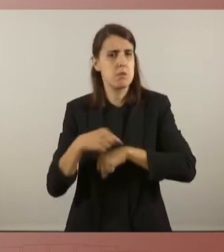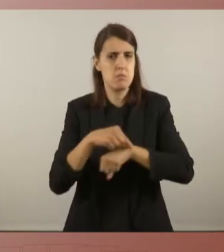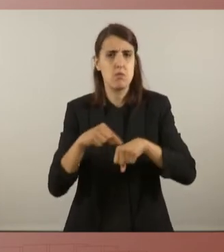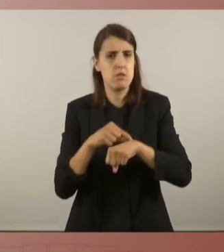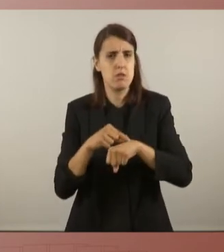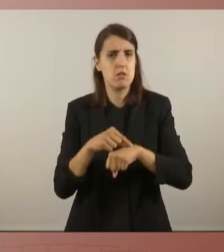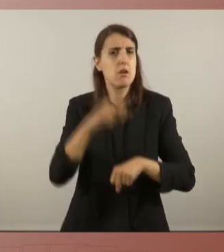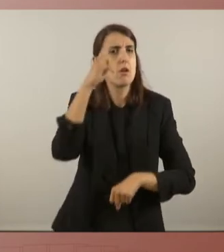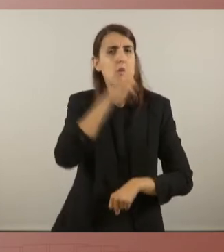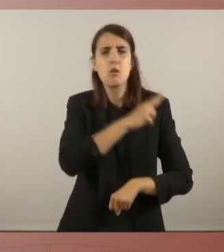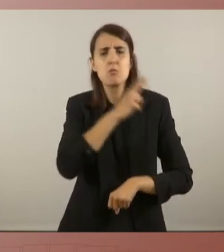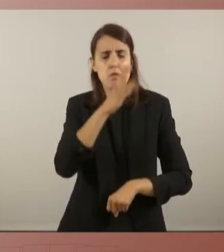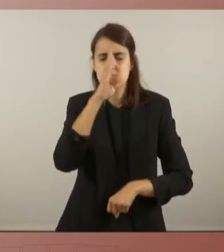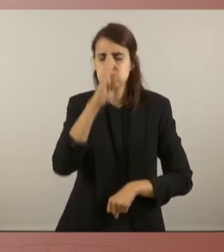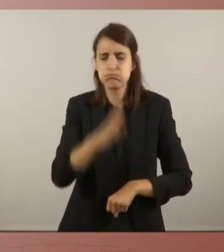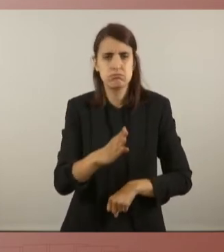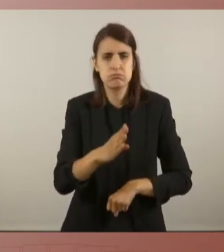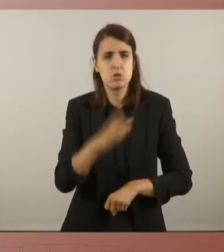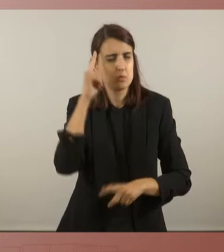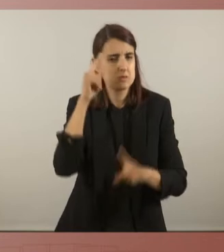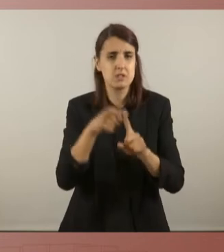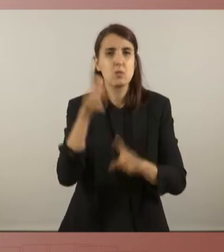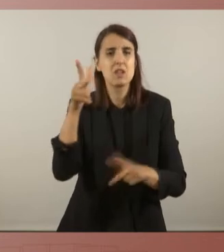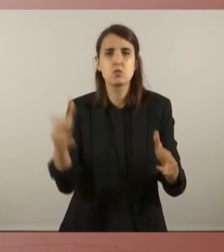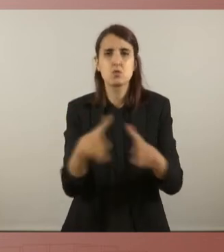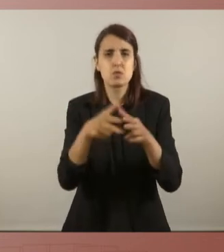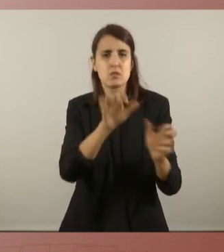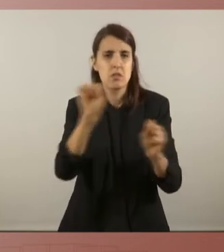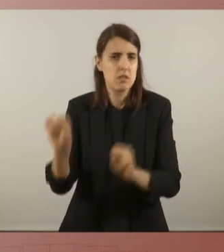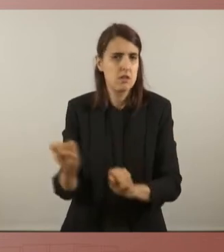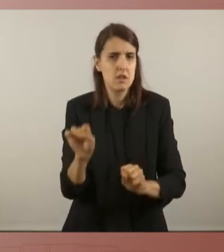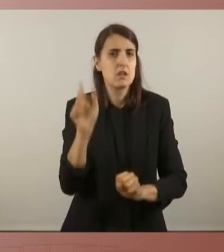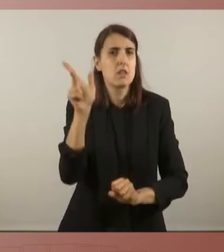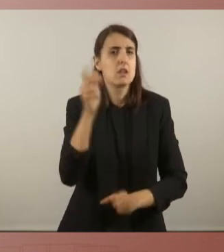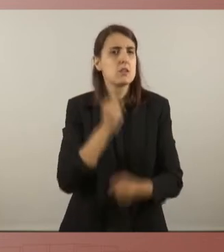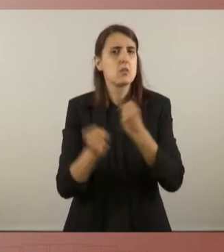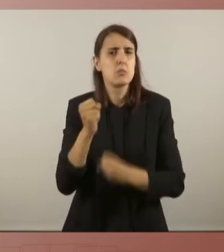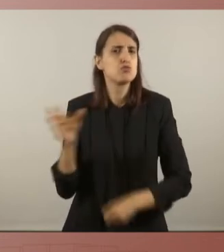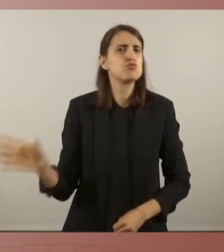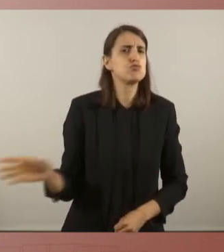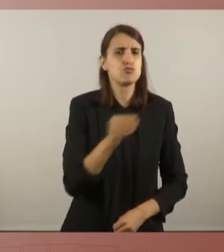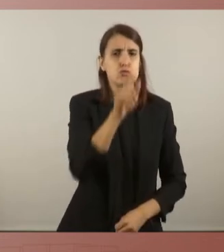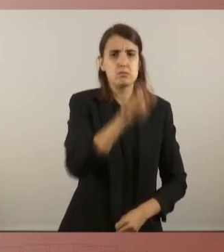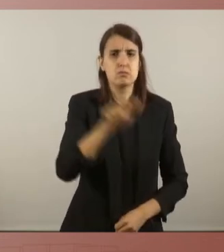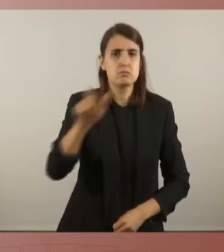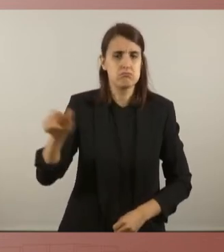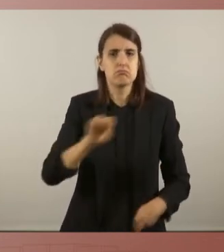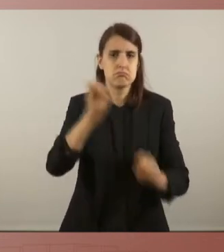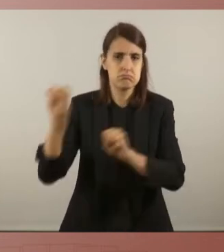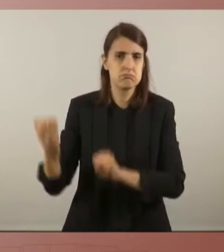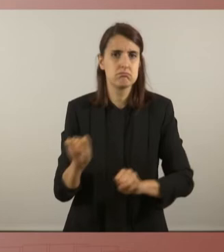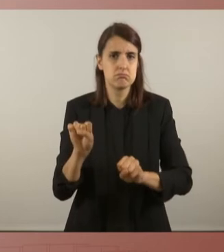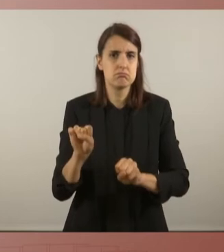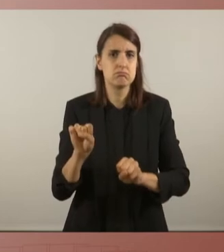ferm i determinat en defensa dels drets socials i dels drets econòmics de tota la població. I un gir